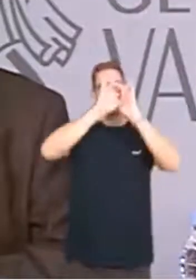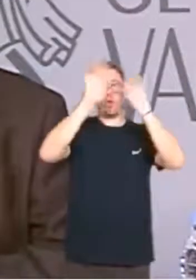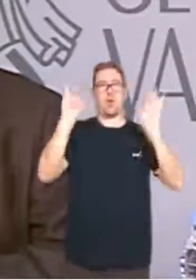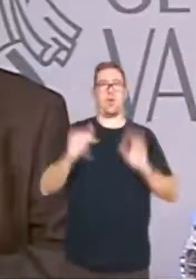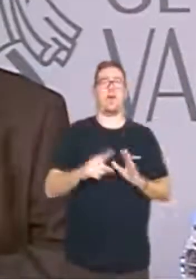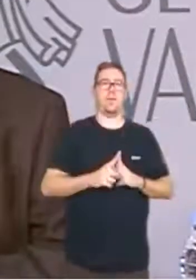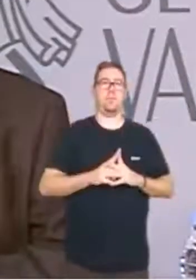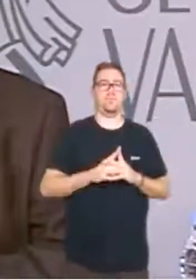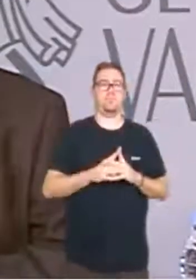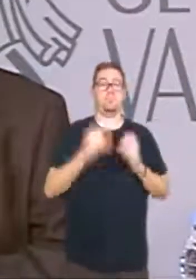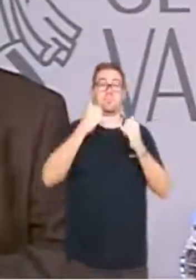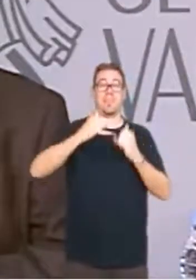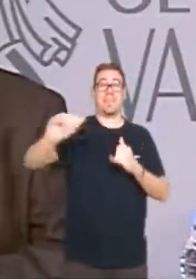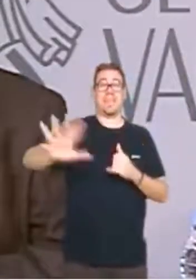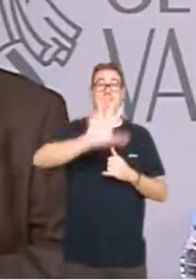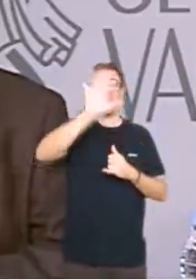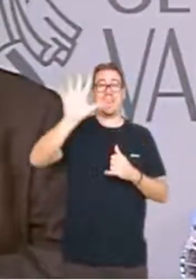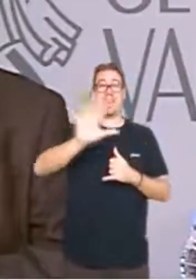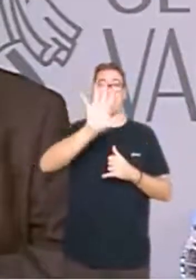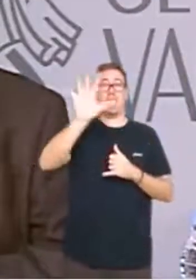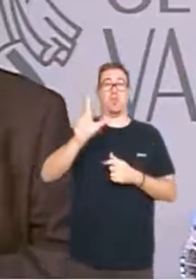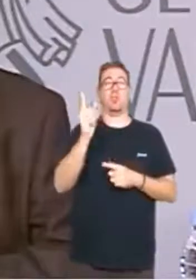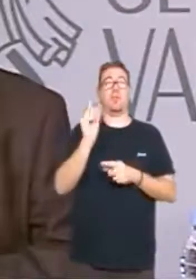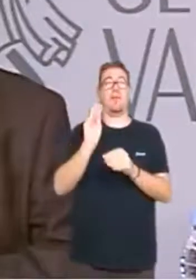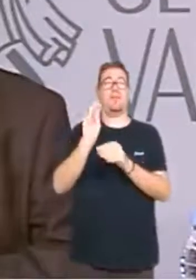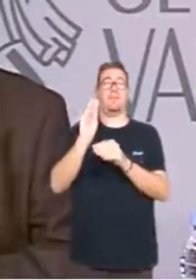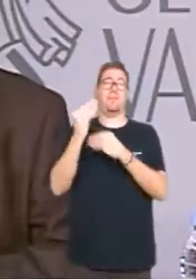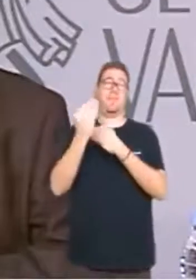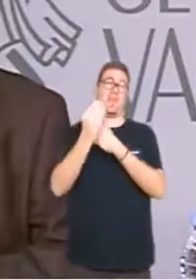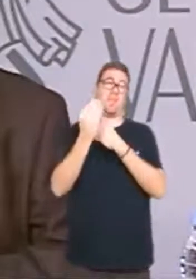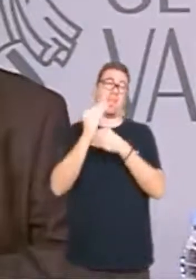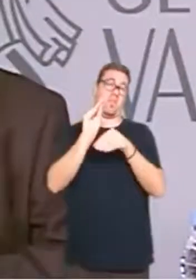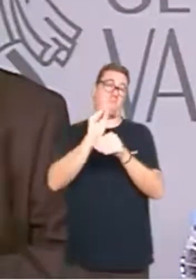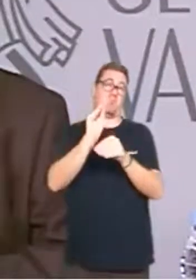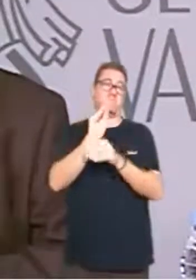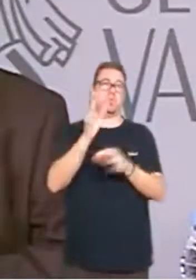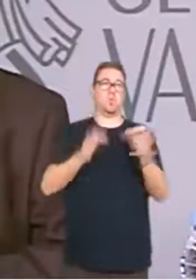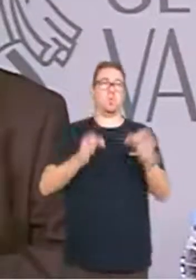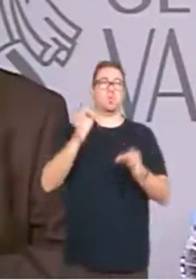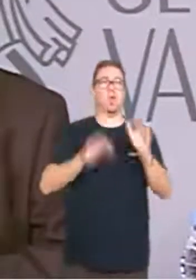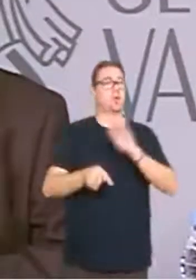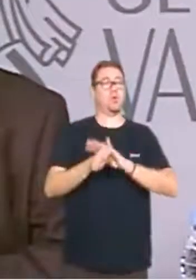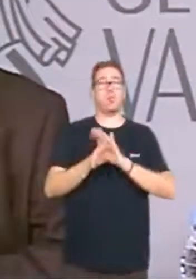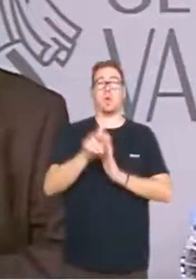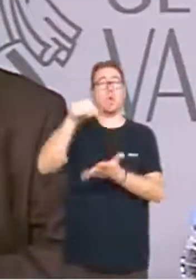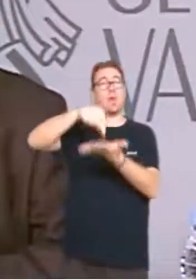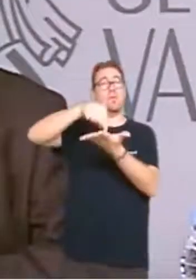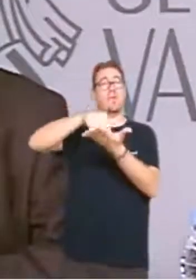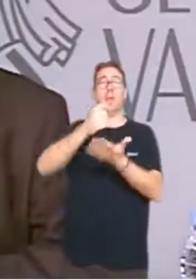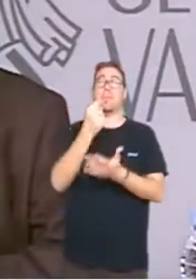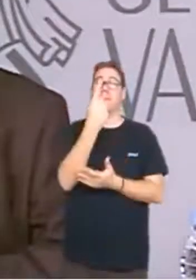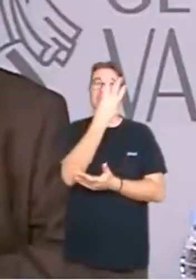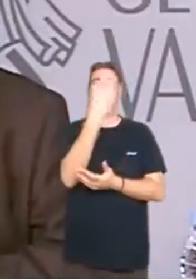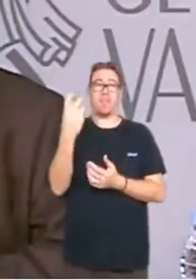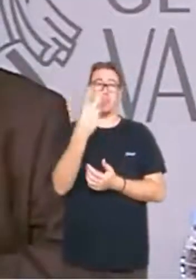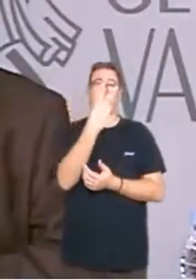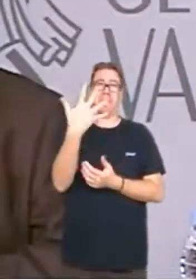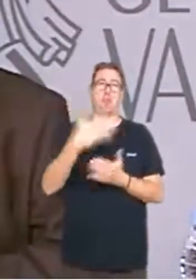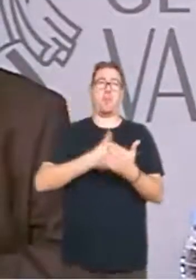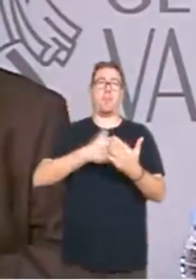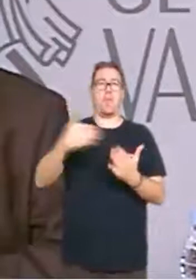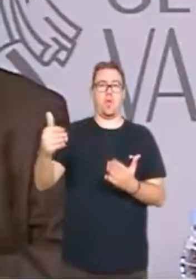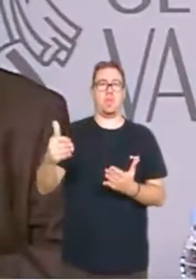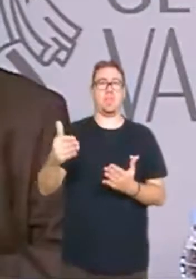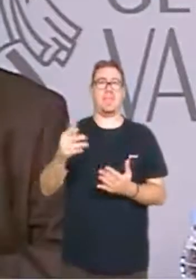Finalment, en l'eix 5, el de finançació justa, mantenim la reivindicació dels 1.325 milions